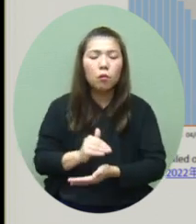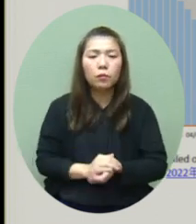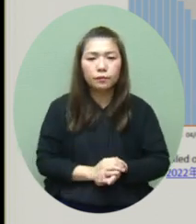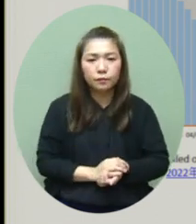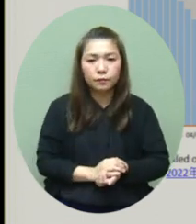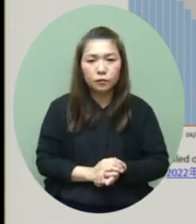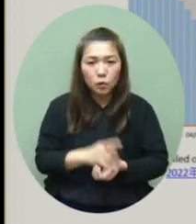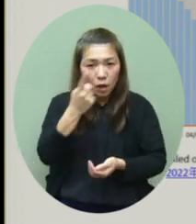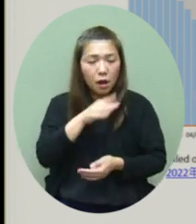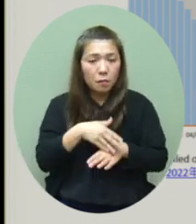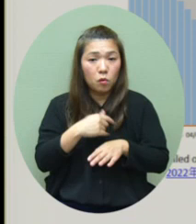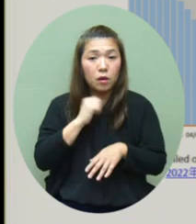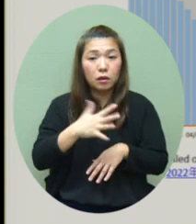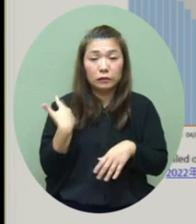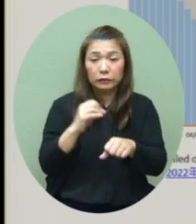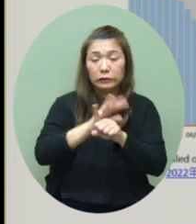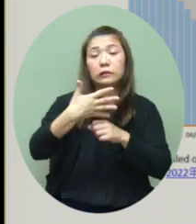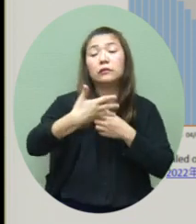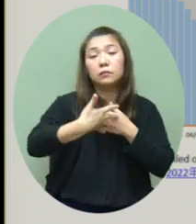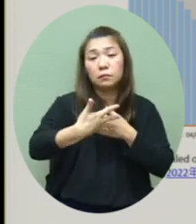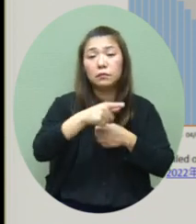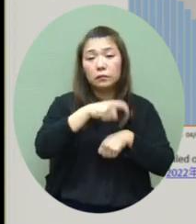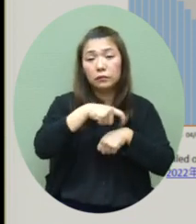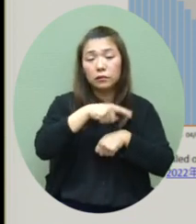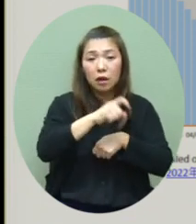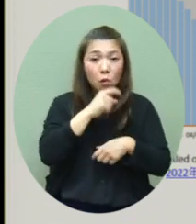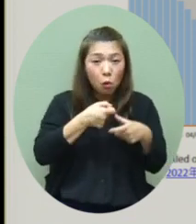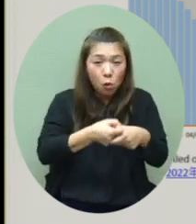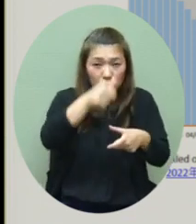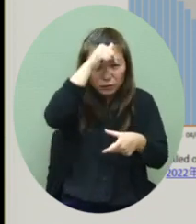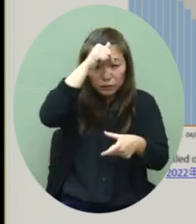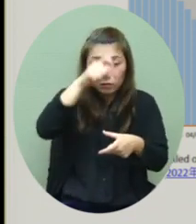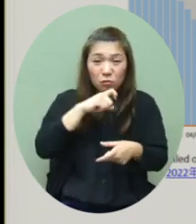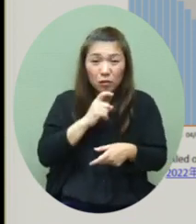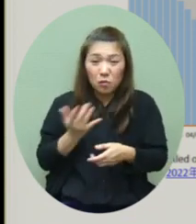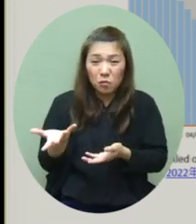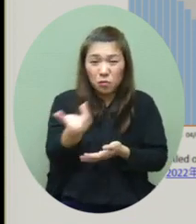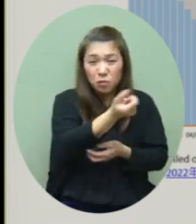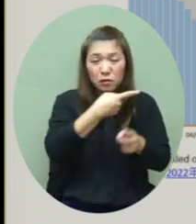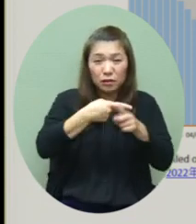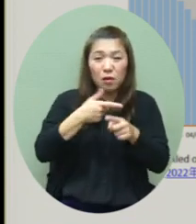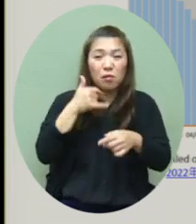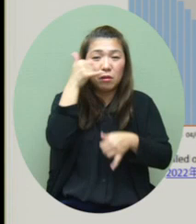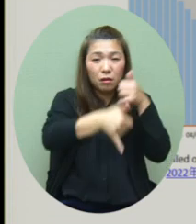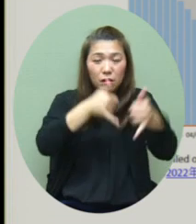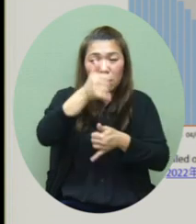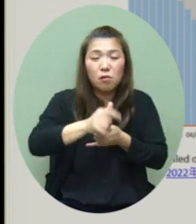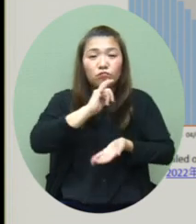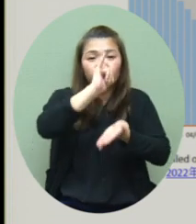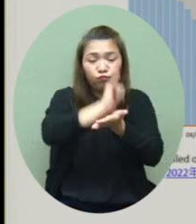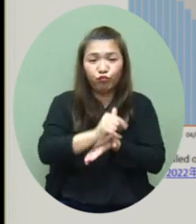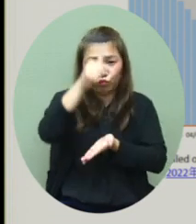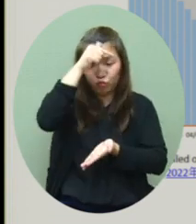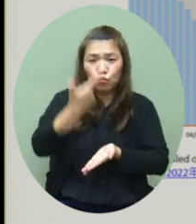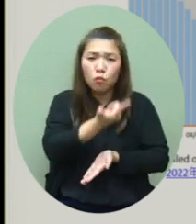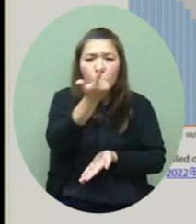亦都好像之前第五波的情况当如果公立医院一次过要收纳一些带很多的确诊的